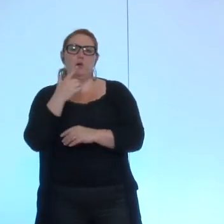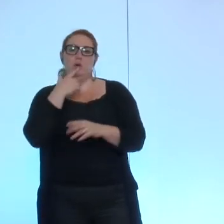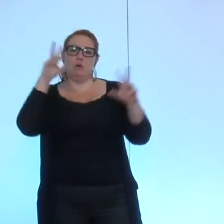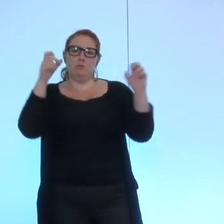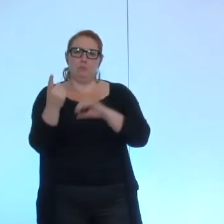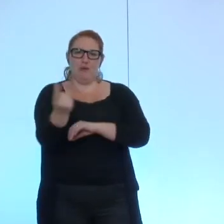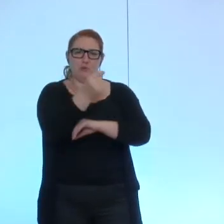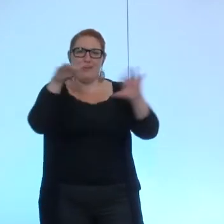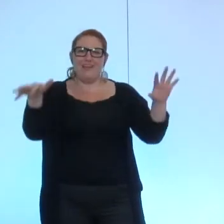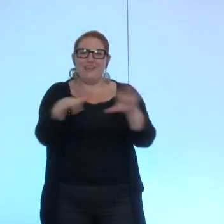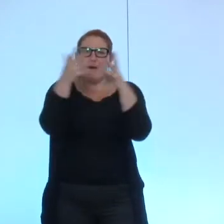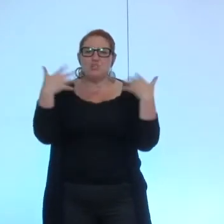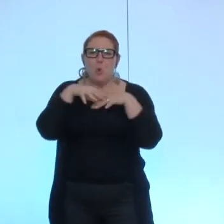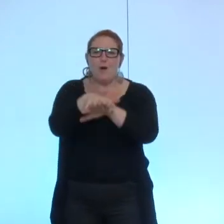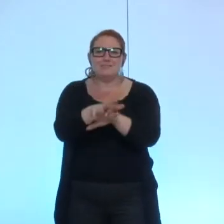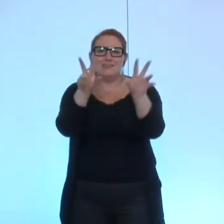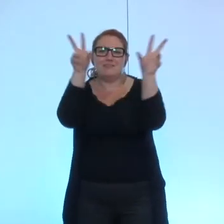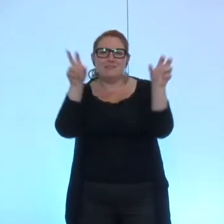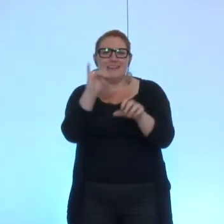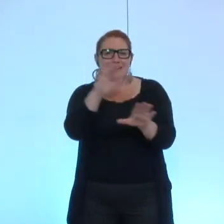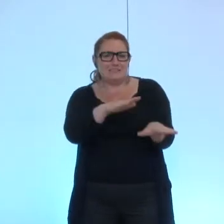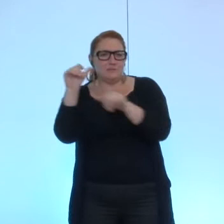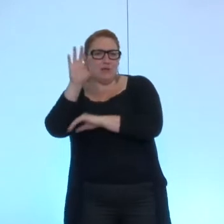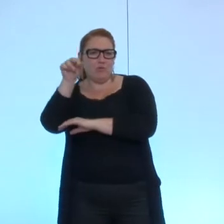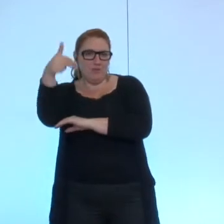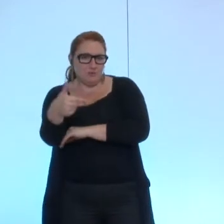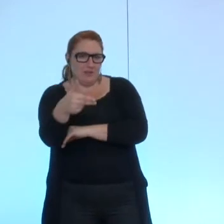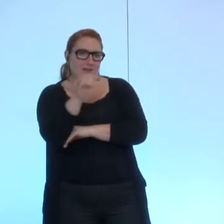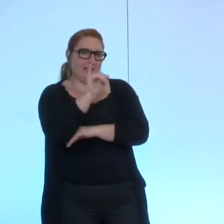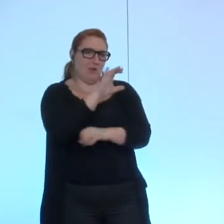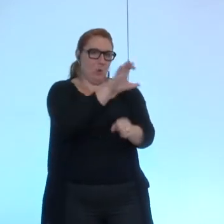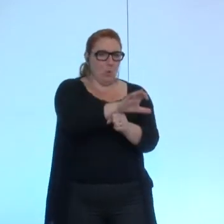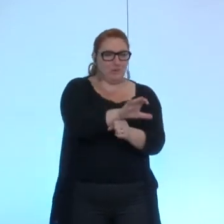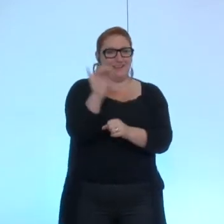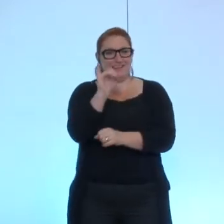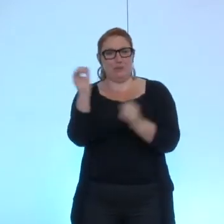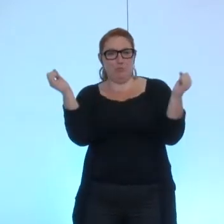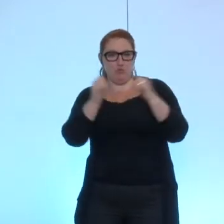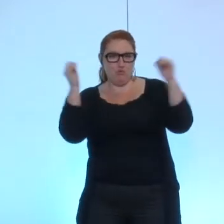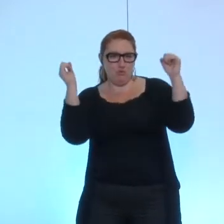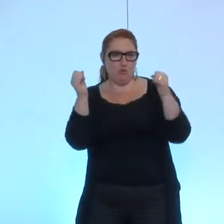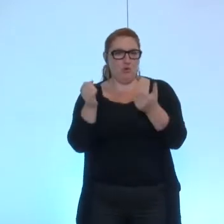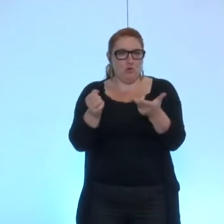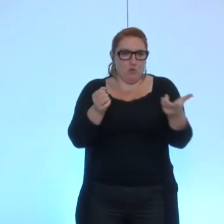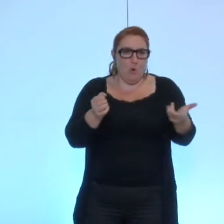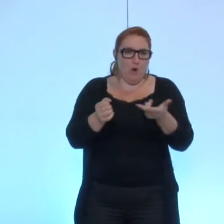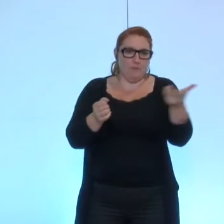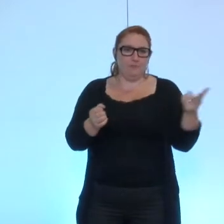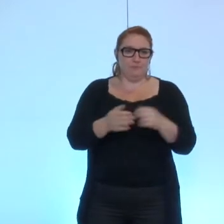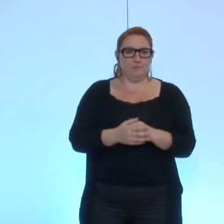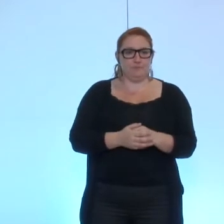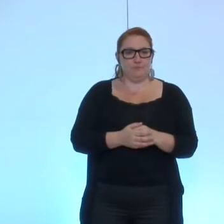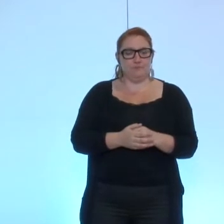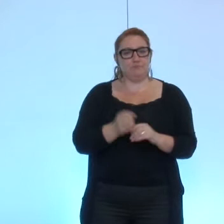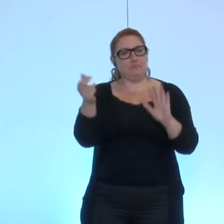qui s'abstient qui National qui est contre qui est pour les trois autres groupes cette délibération est